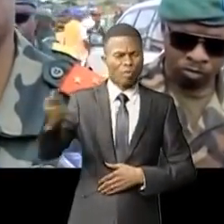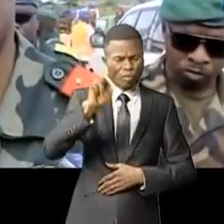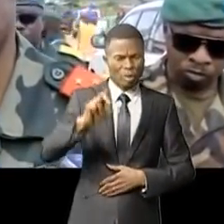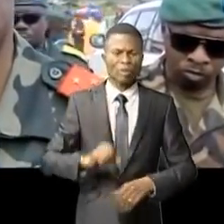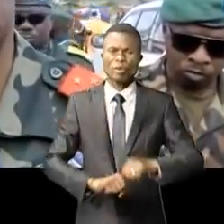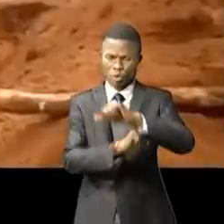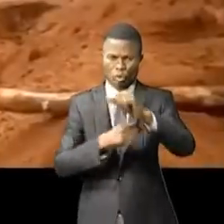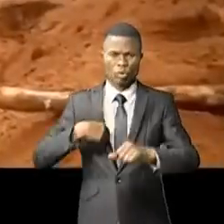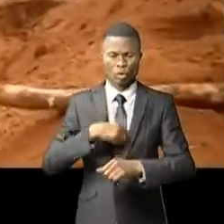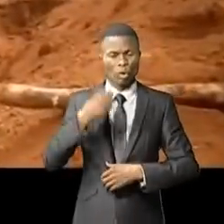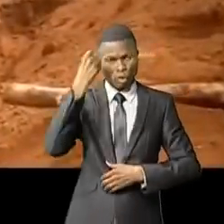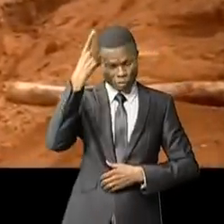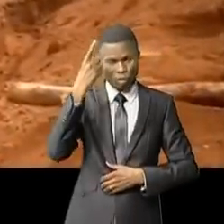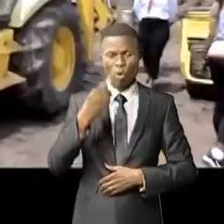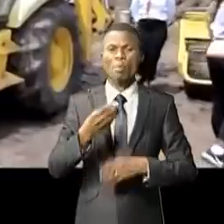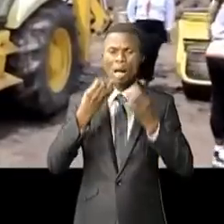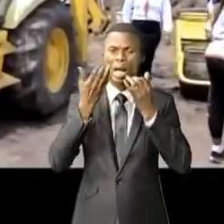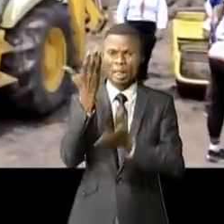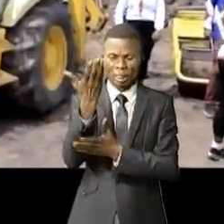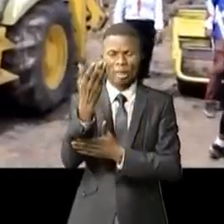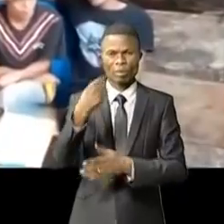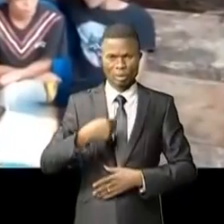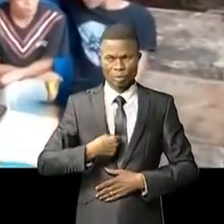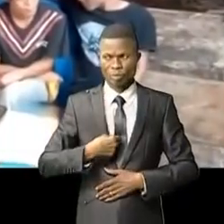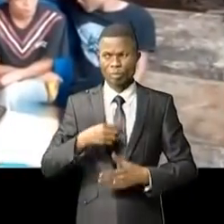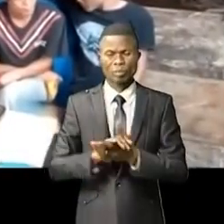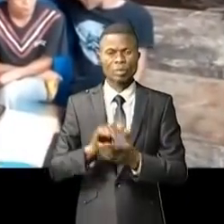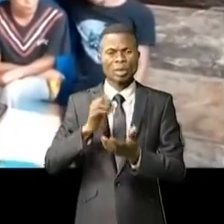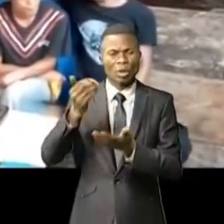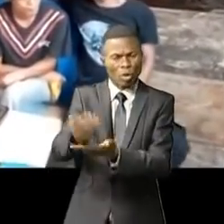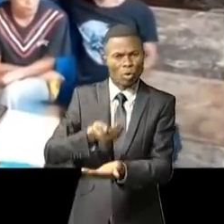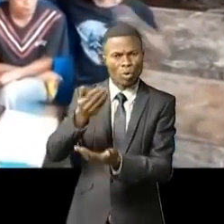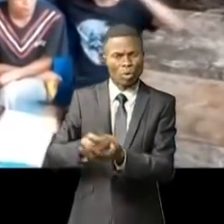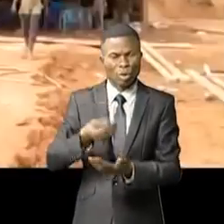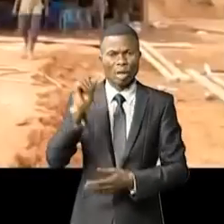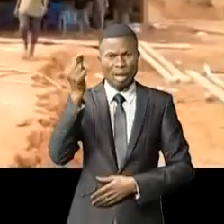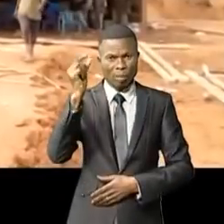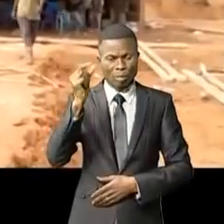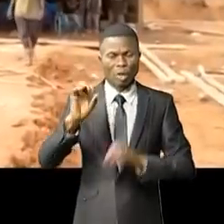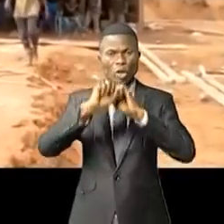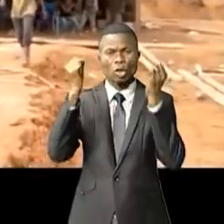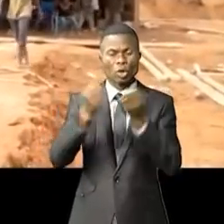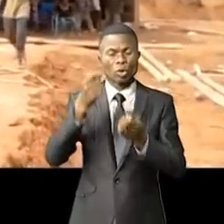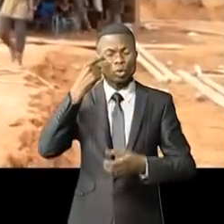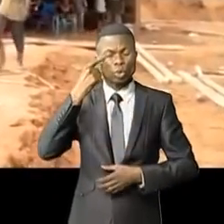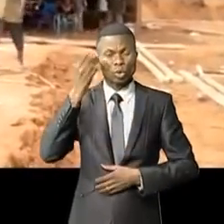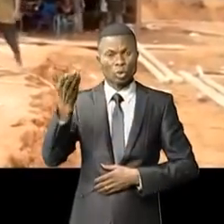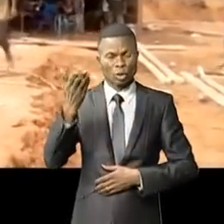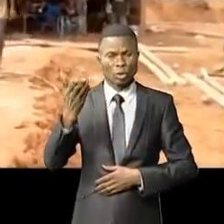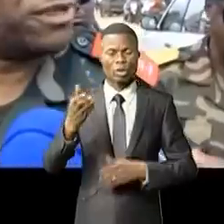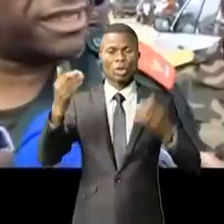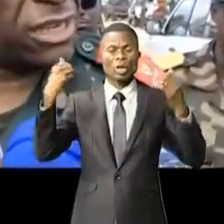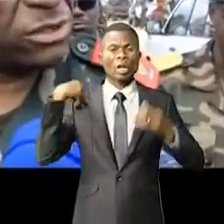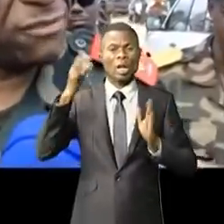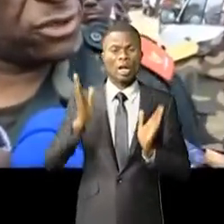Je crois que vous avez compris le message. Parlant de l'exploitation illicite des minéraux par certains sujets chinois sans permis d'exploitation, le lieutenant général